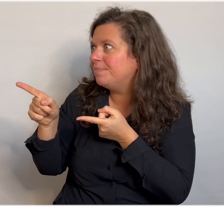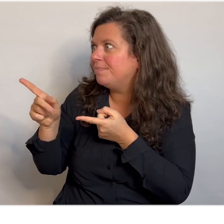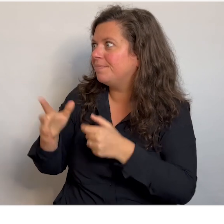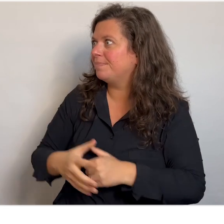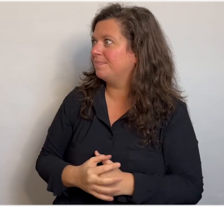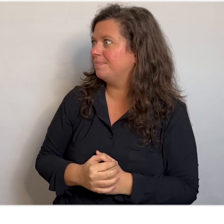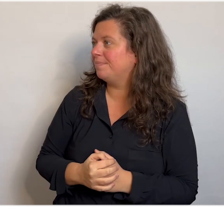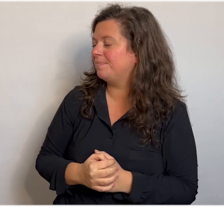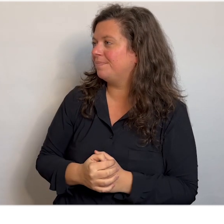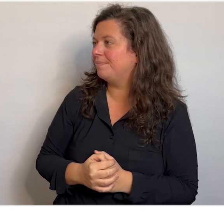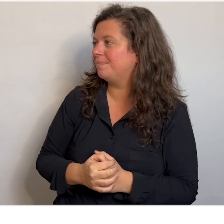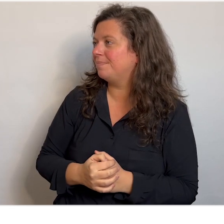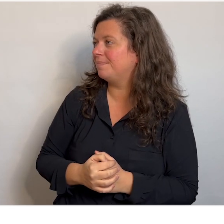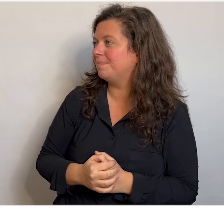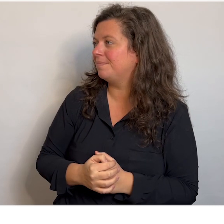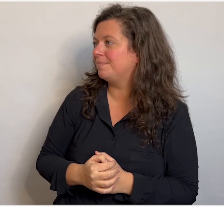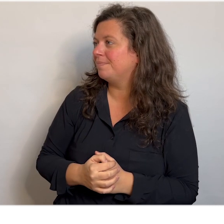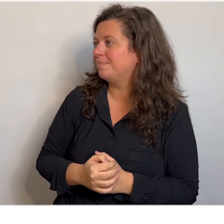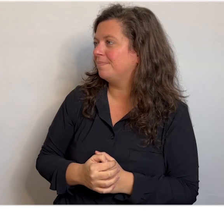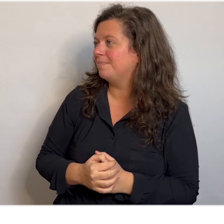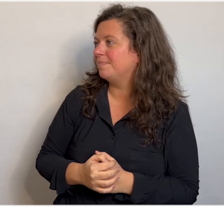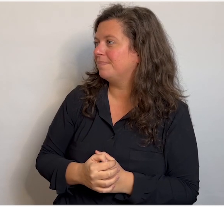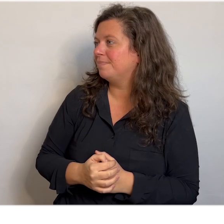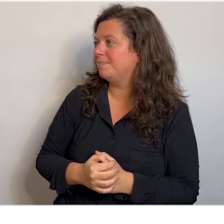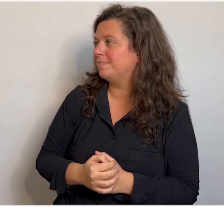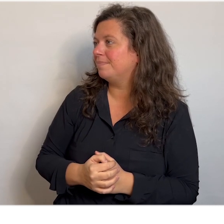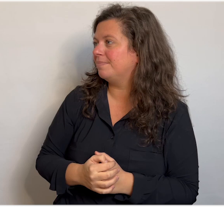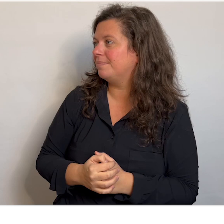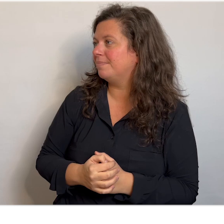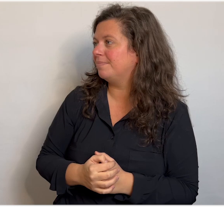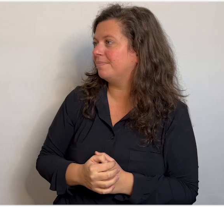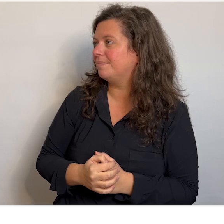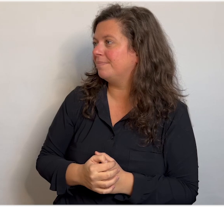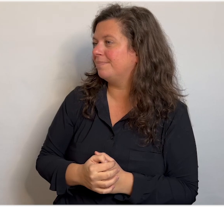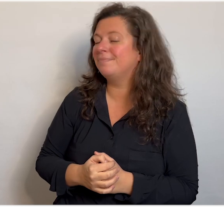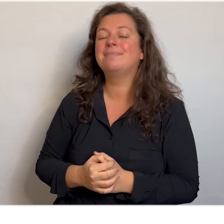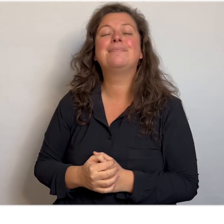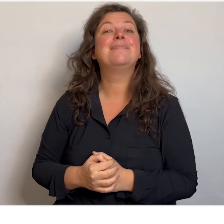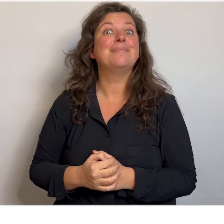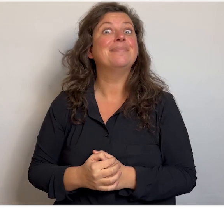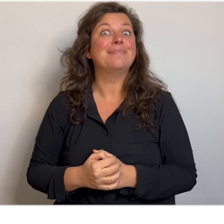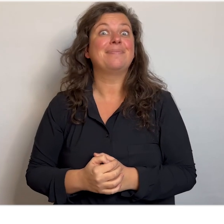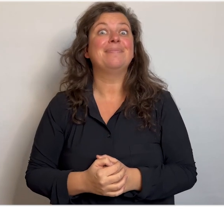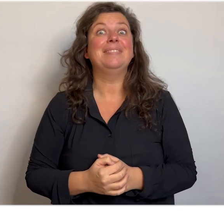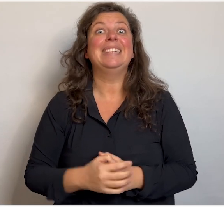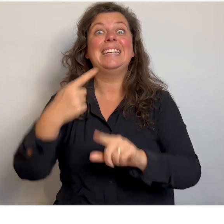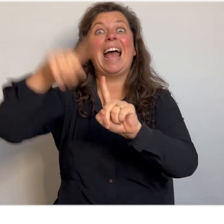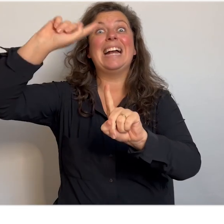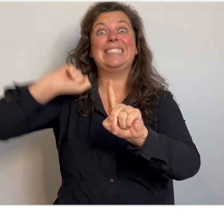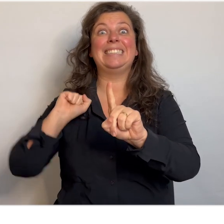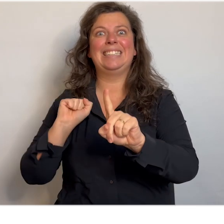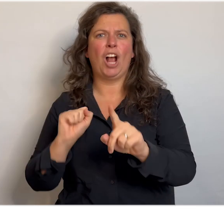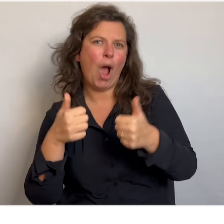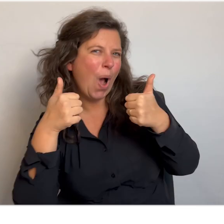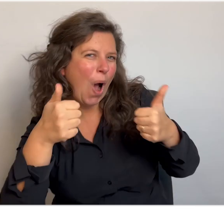4, 3, 2, 1. Nul. Een kaars. Ja,